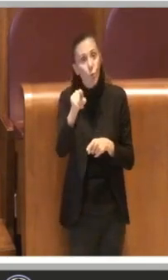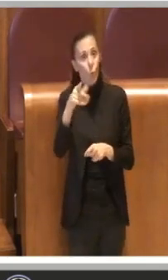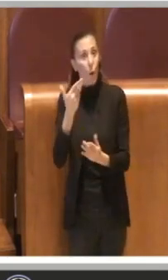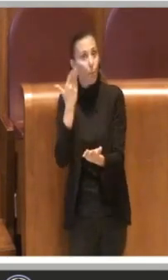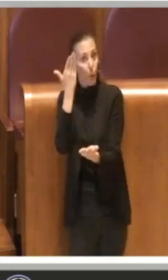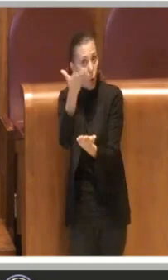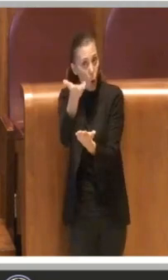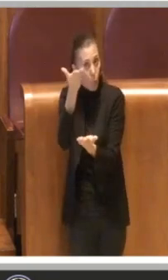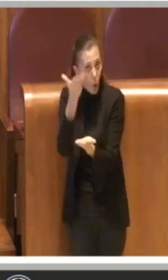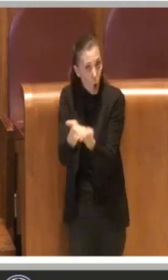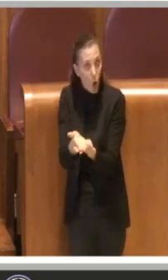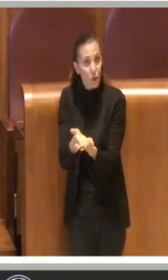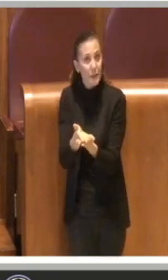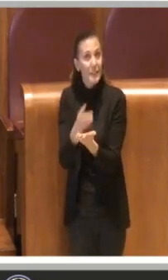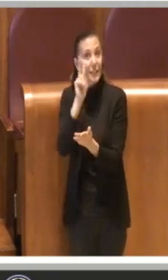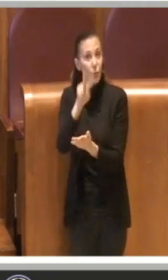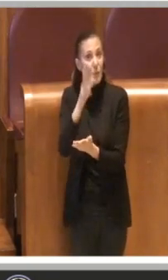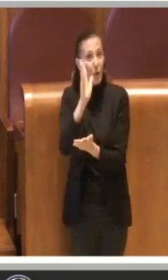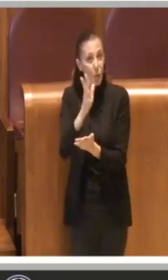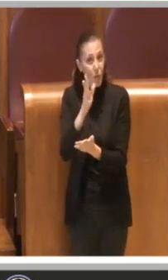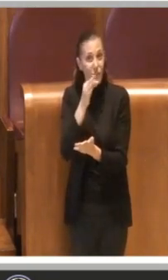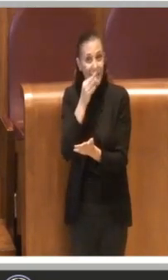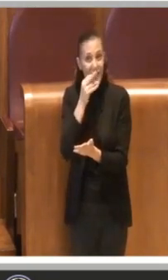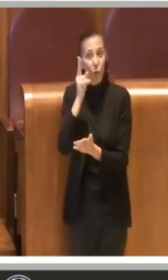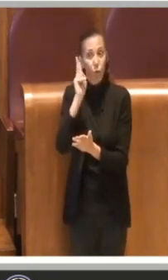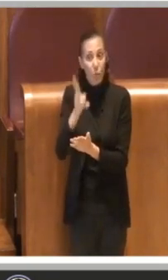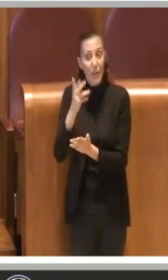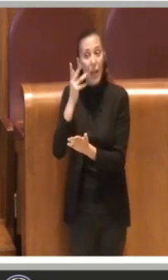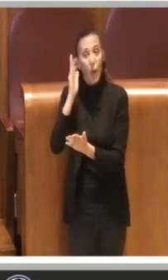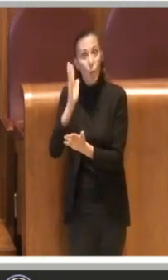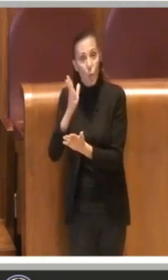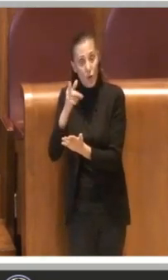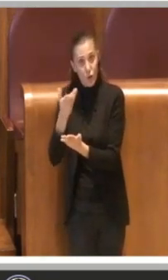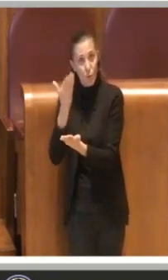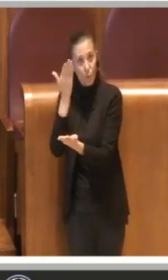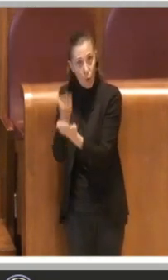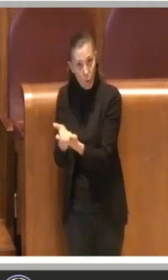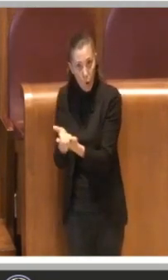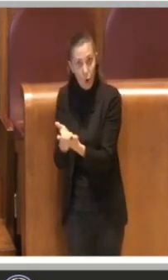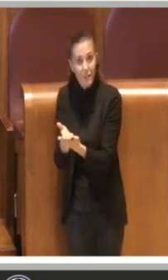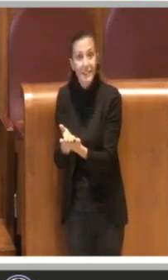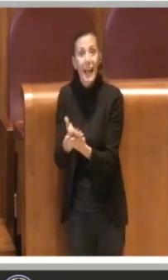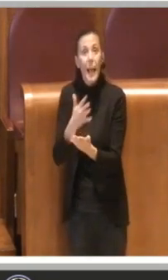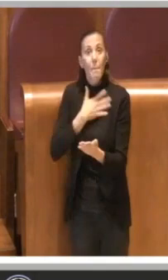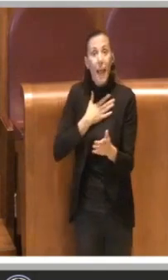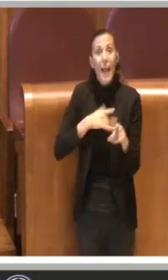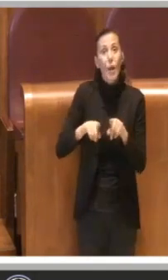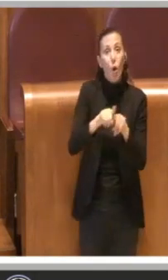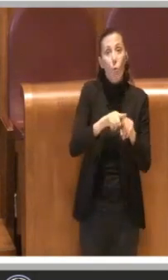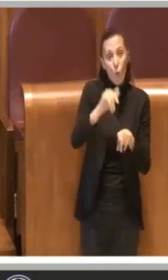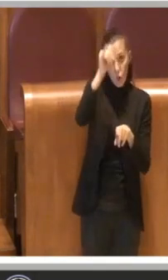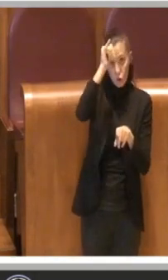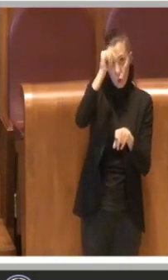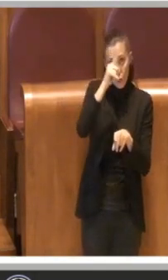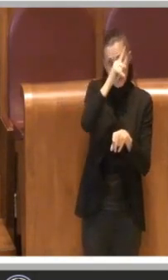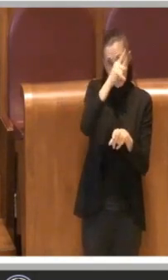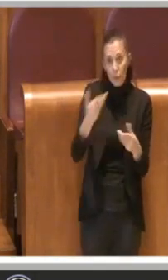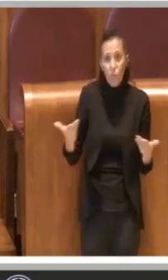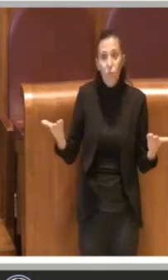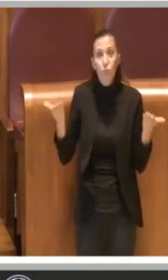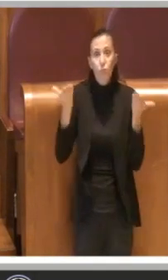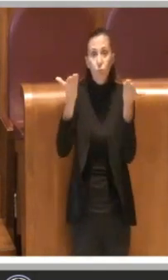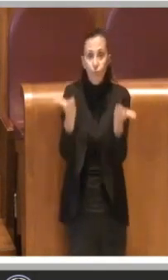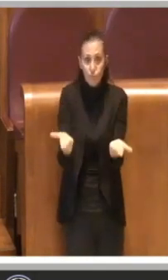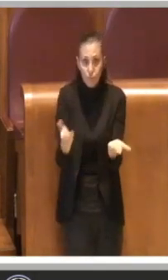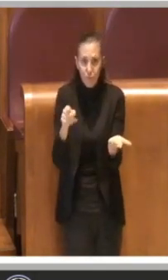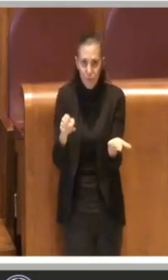sia quella proposta, quella del 2015 e quella dei beni comuni di Torino portano